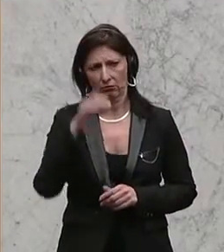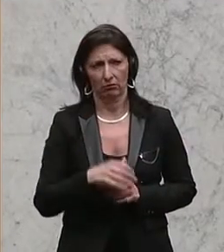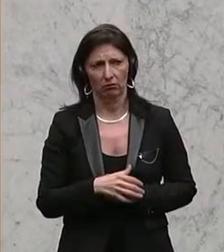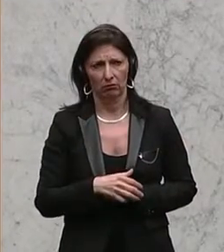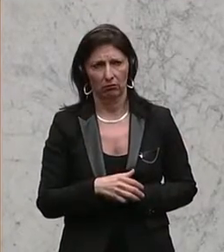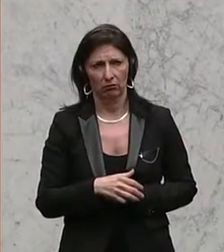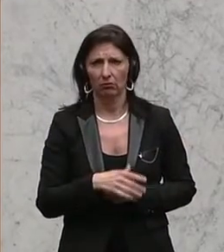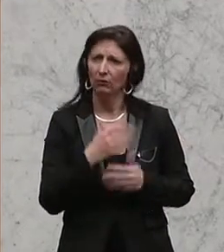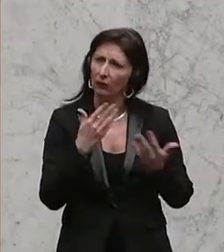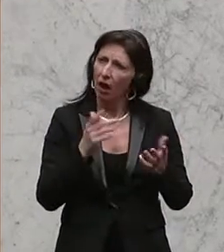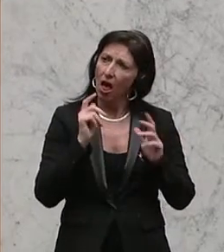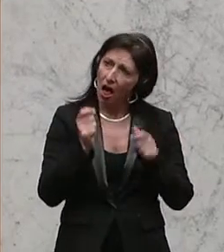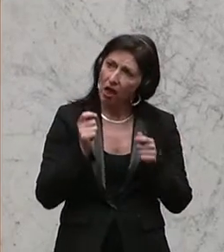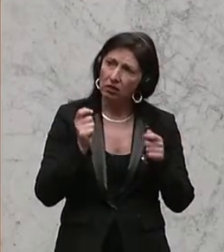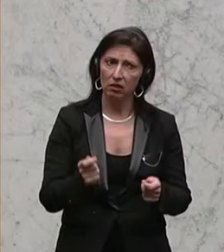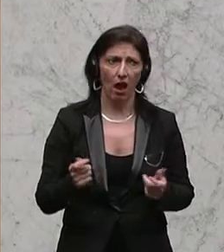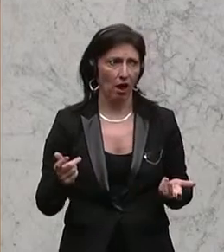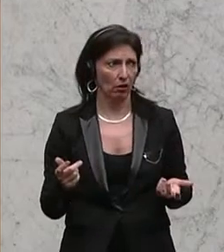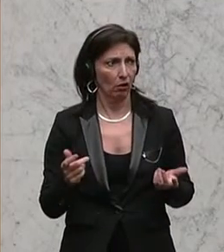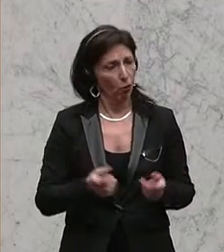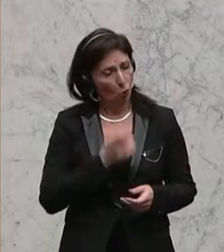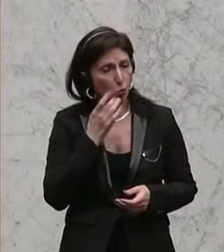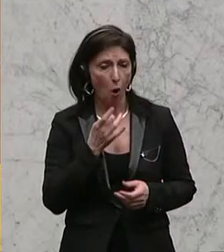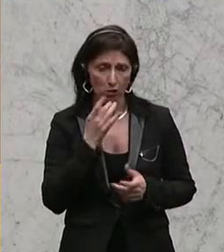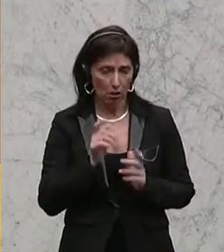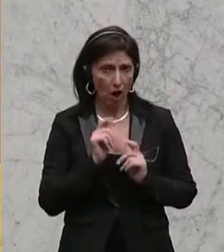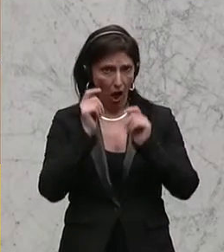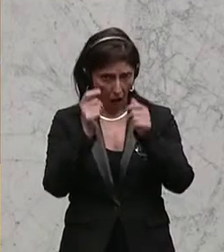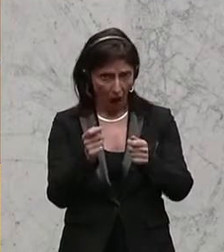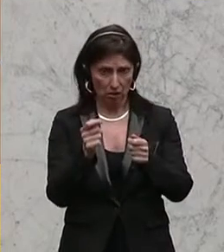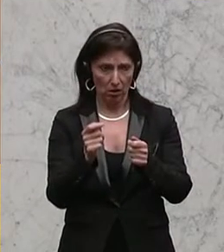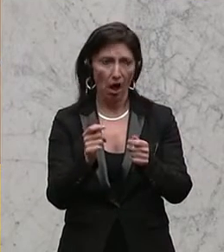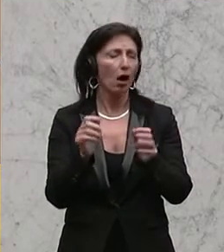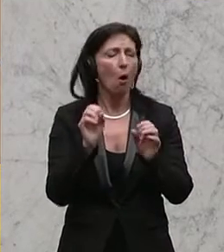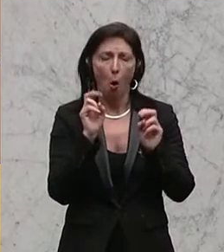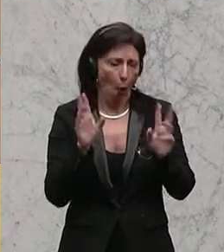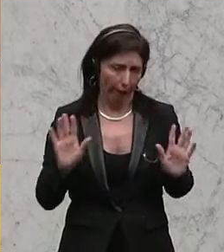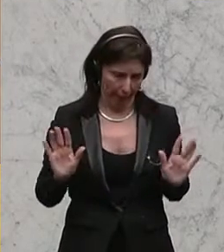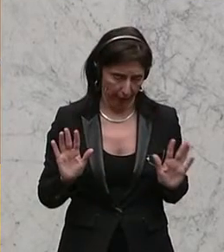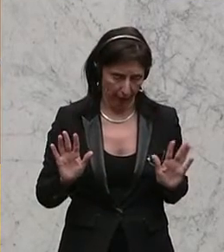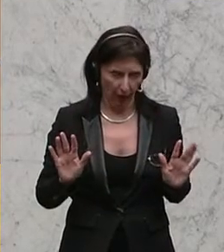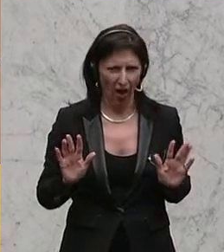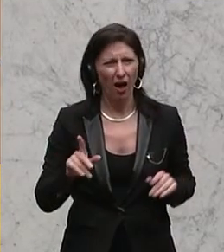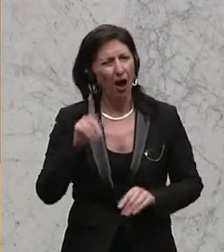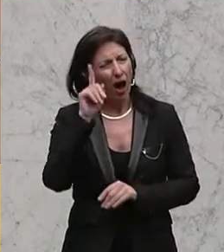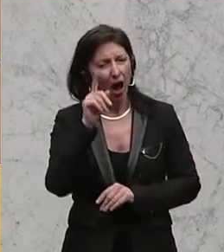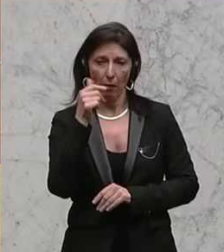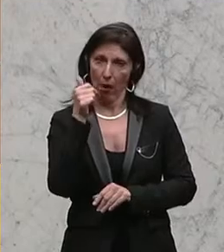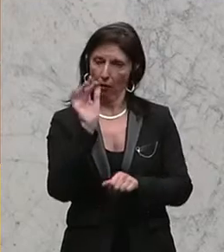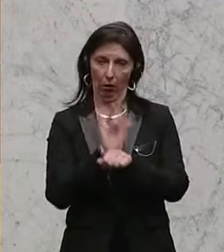nicht übel, dass Sie diese Anträge auch ordnungsgemäß einbringen. Aber was ich Ihnen übel nehme, ist natürlich, dass Sie sich